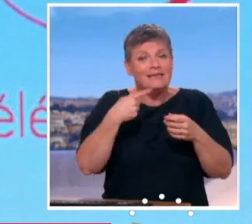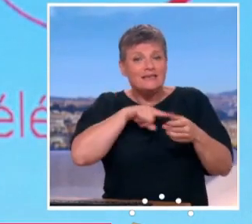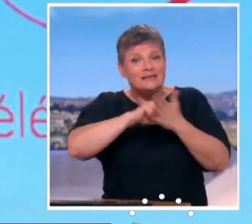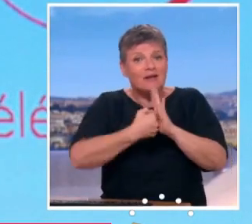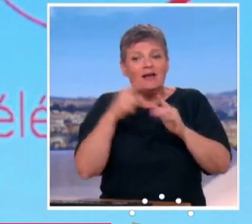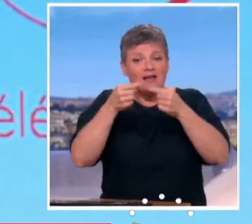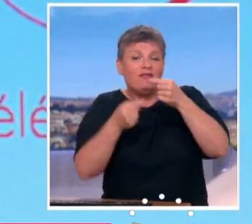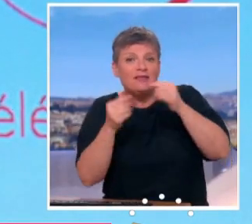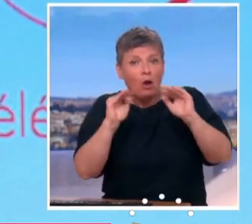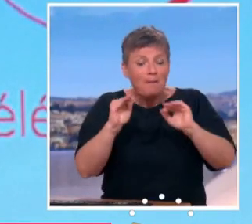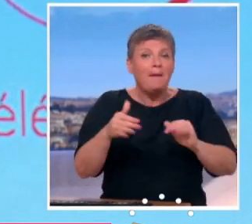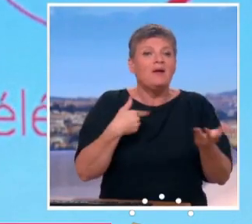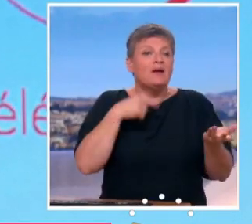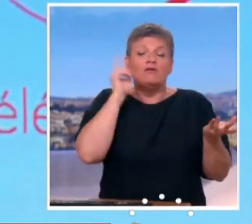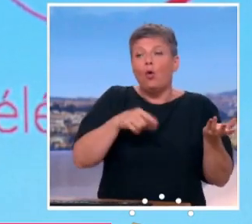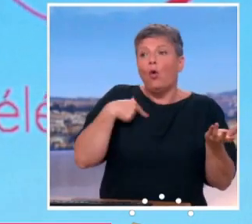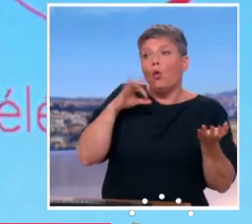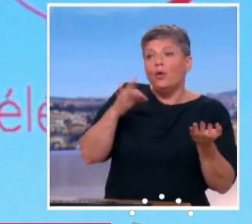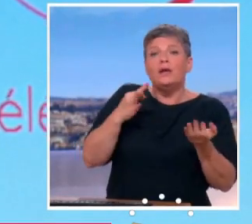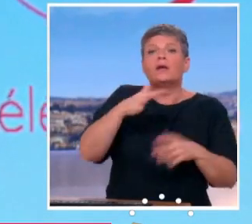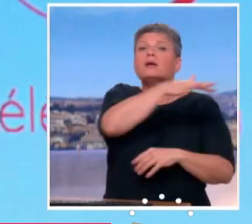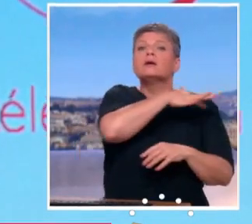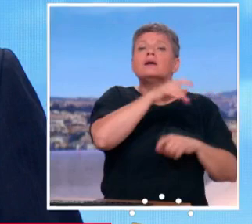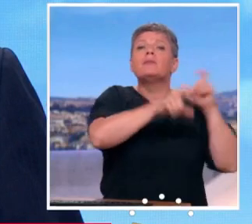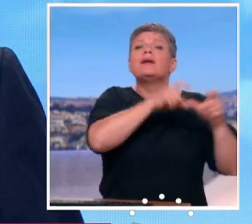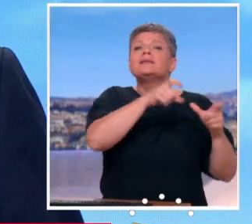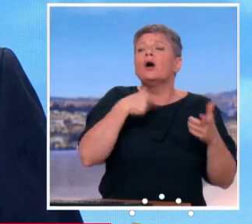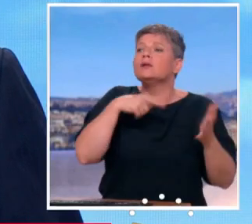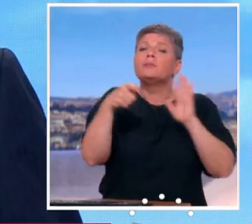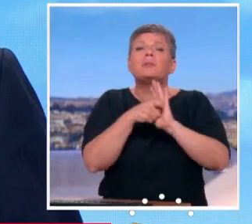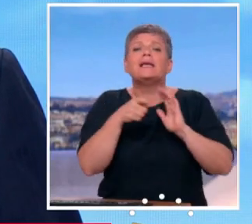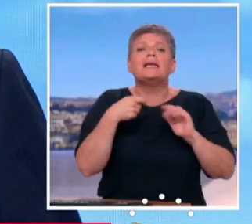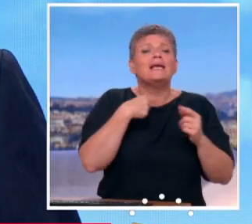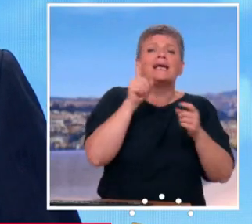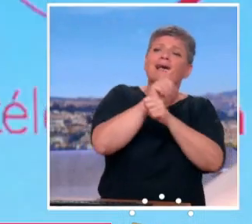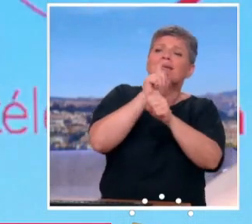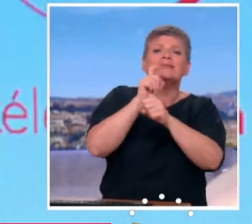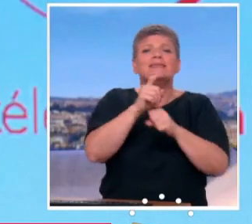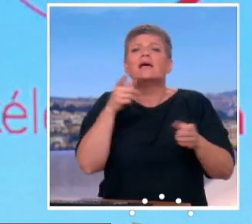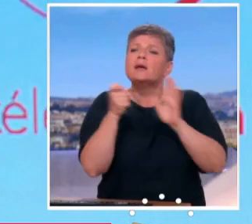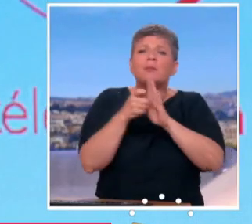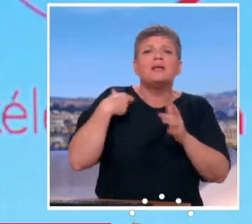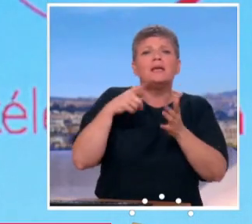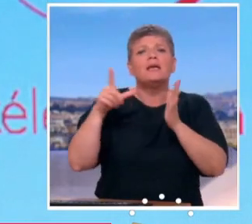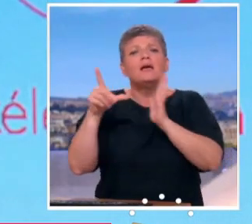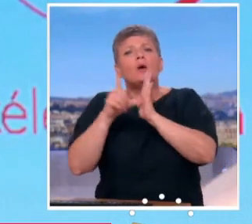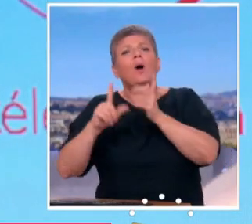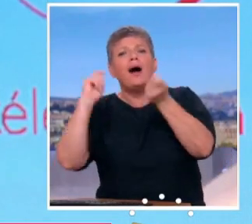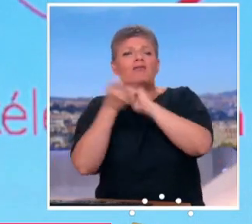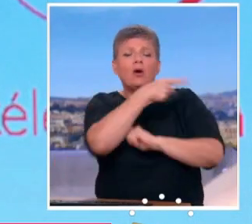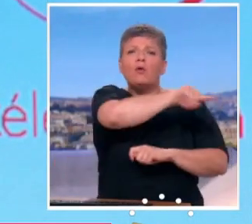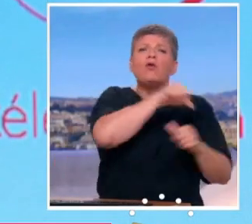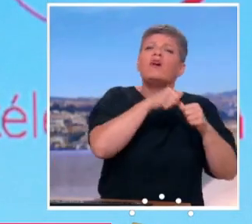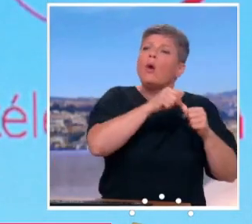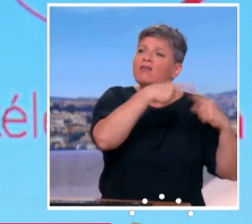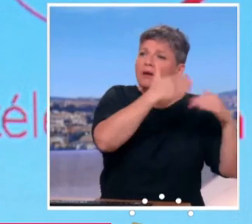leçon, quand je dis la belle affaire, ces réformateurs de la 25e heure, ils étaient où pendant la réforme ? Ils avaient piscine ? Ils étaient planqués ? Ils nous tiraient dans le dos ? On a fait